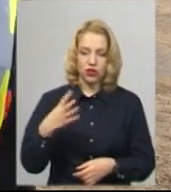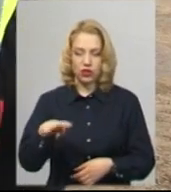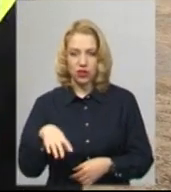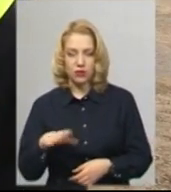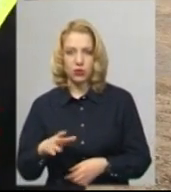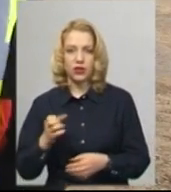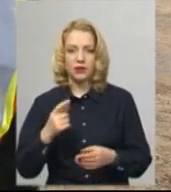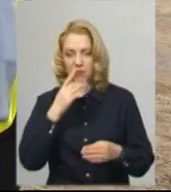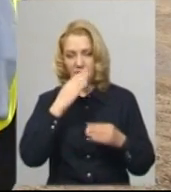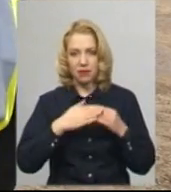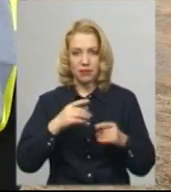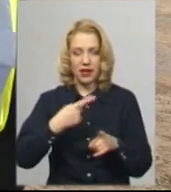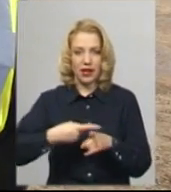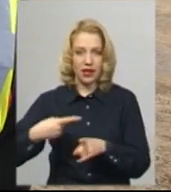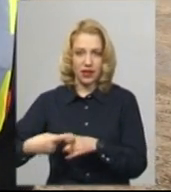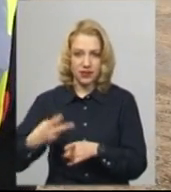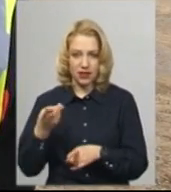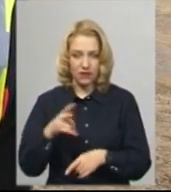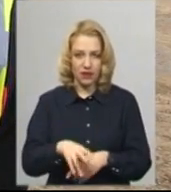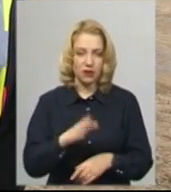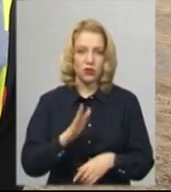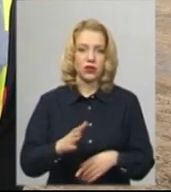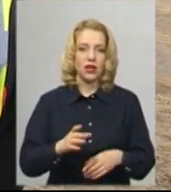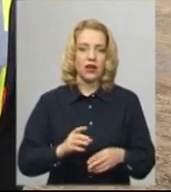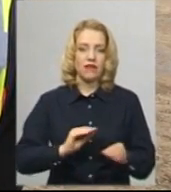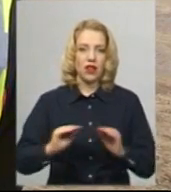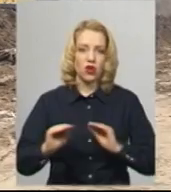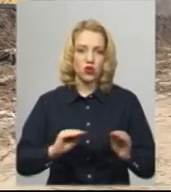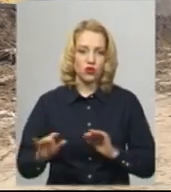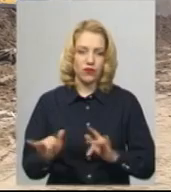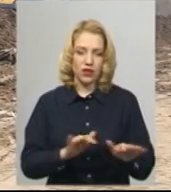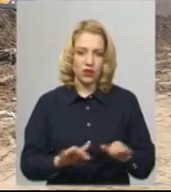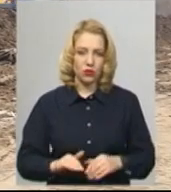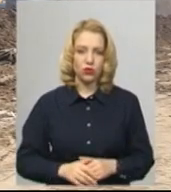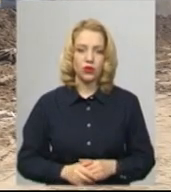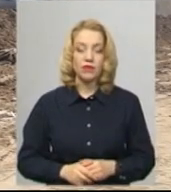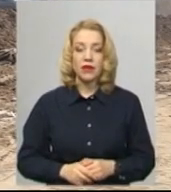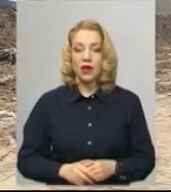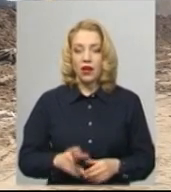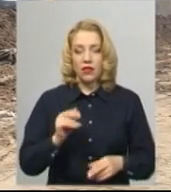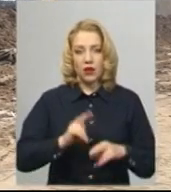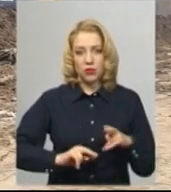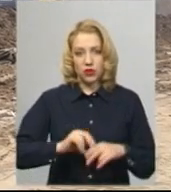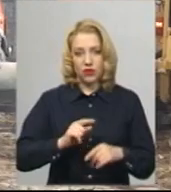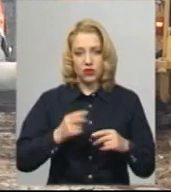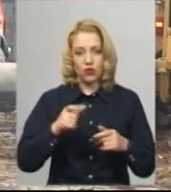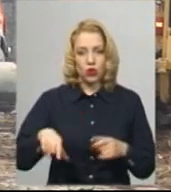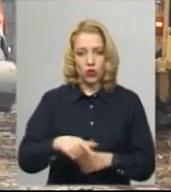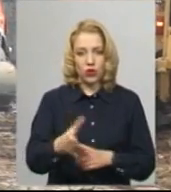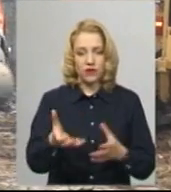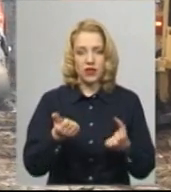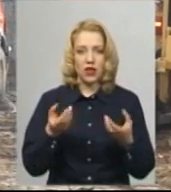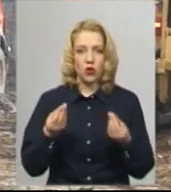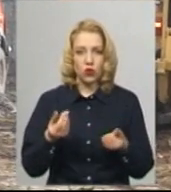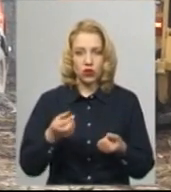перехрестя. Два перехрестя з влаштуванням руху по принципу кола. На будівництво об'їзної взяли кошти з державного бюджету, каже